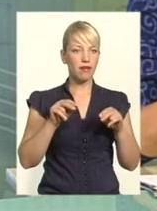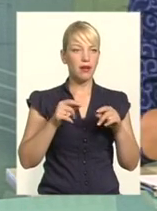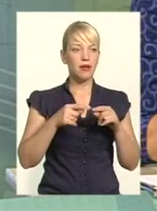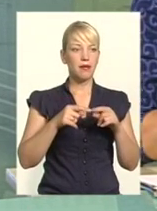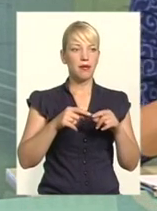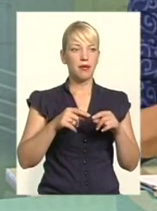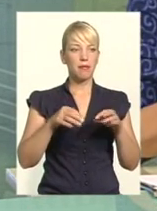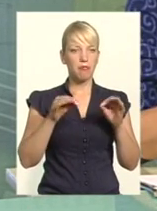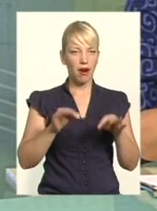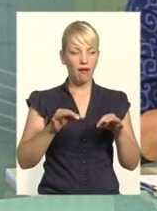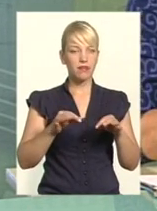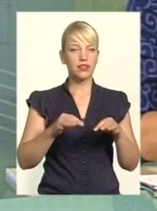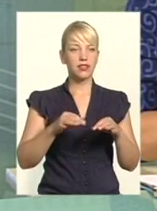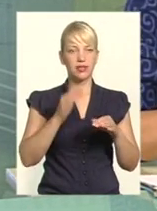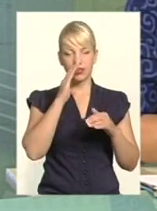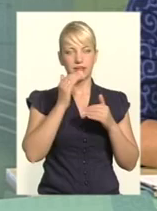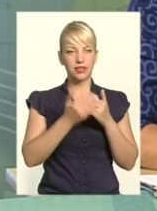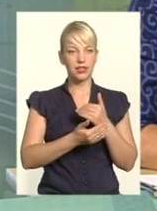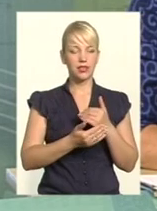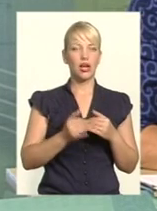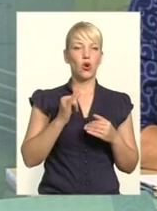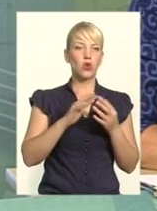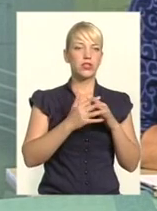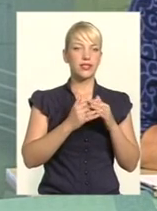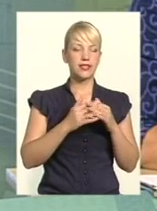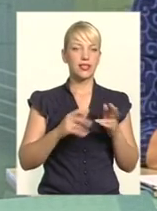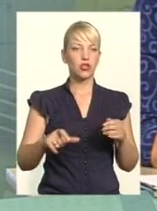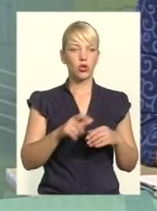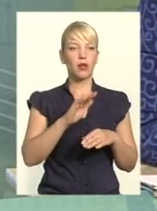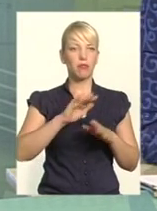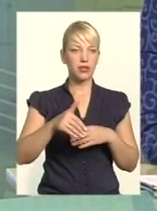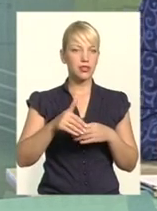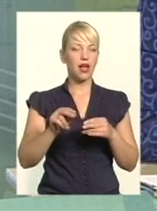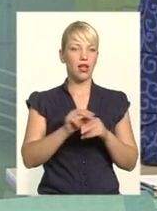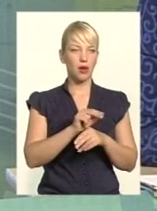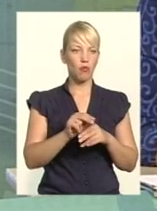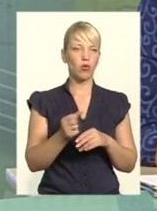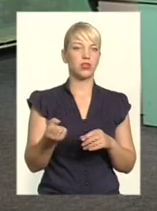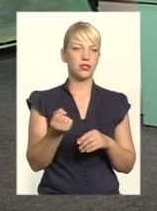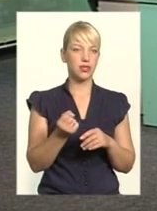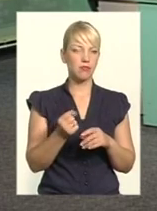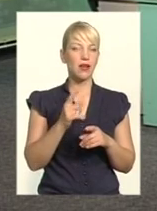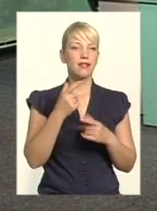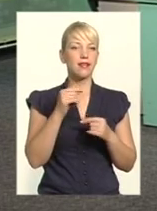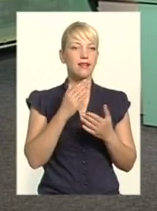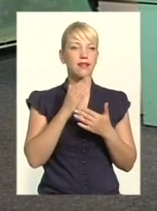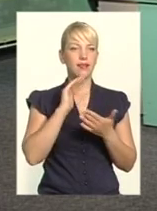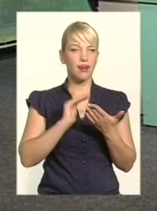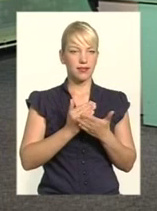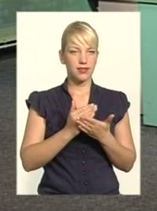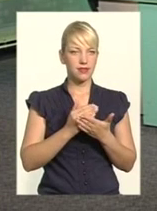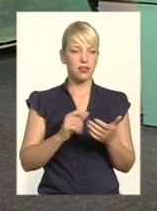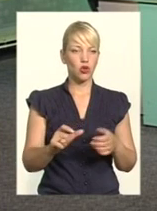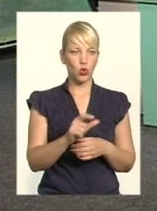сільських в селах після ремонту тримаються, де якісно зробили, підрядник зробив якісну